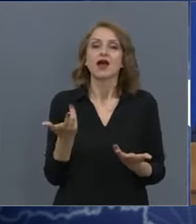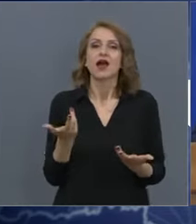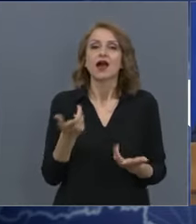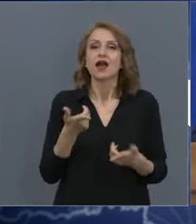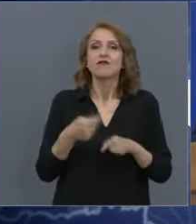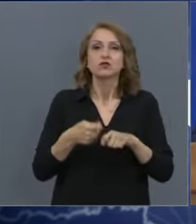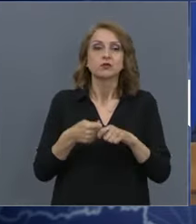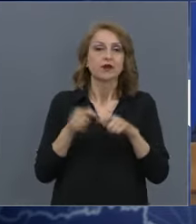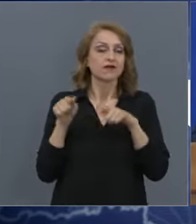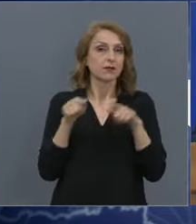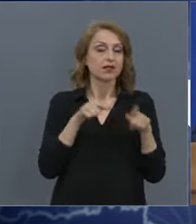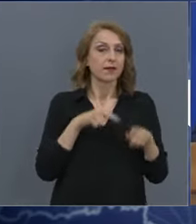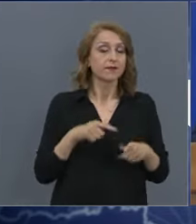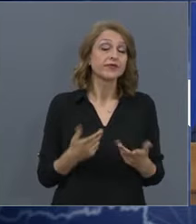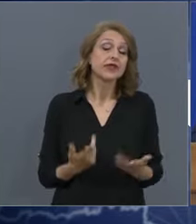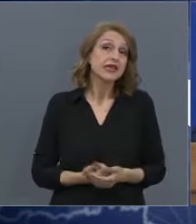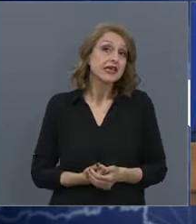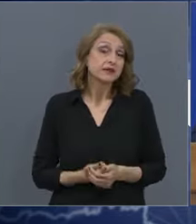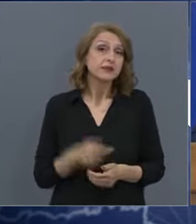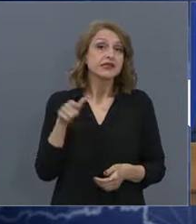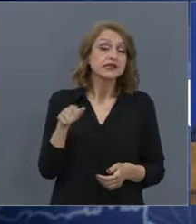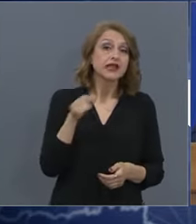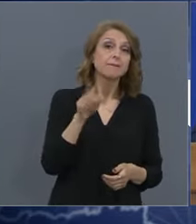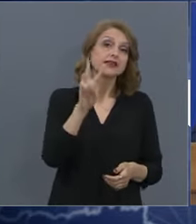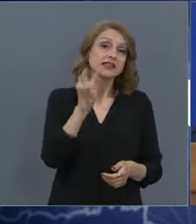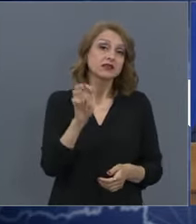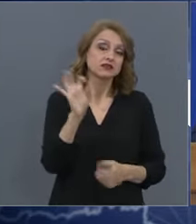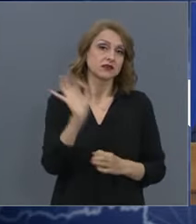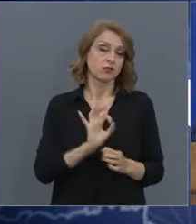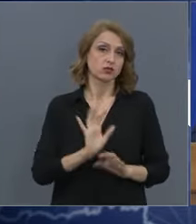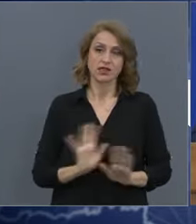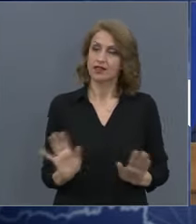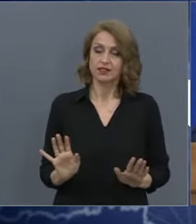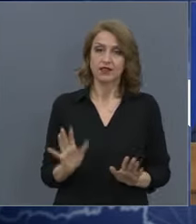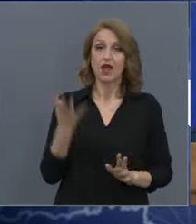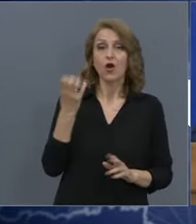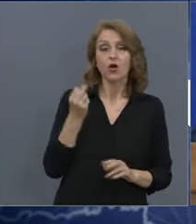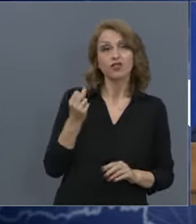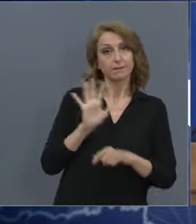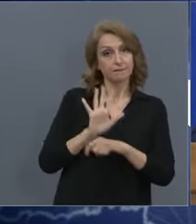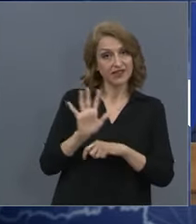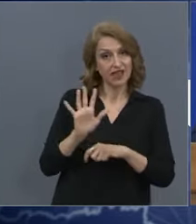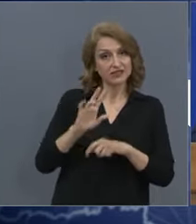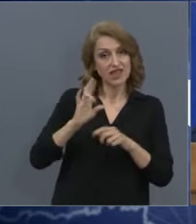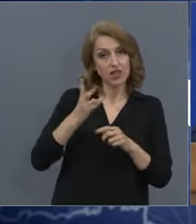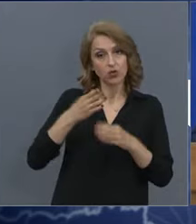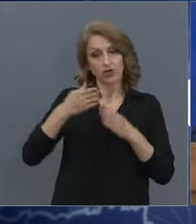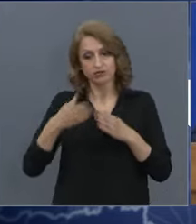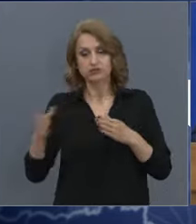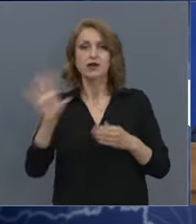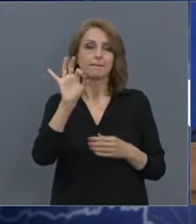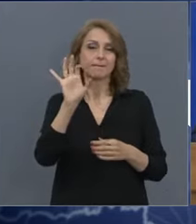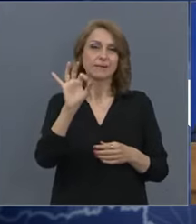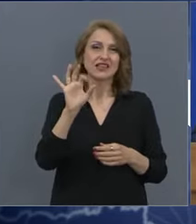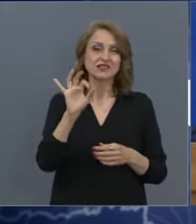замръзнали. Ами там 30% към този момент от 15-ти юни 50%. Това